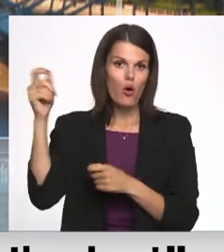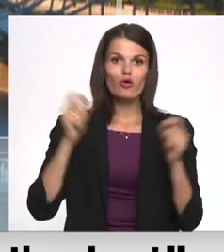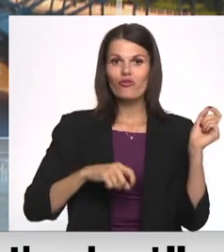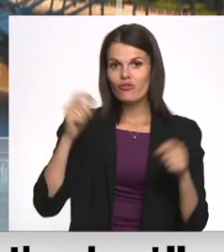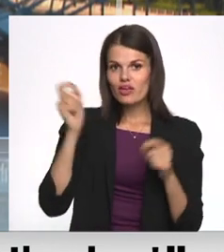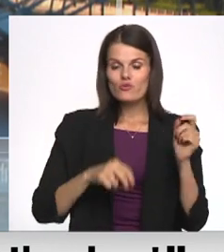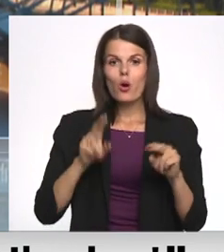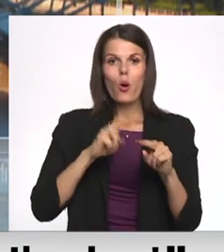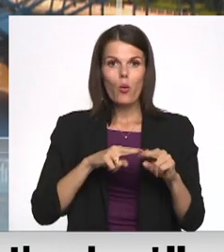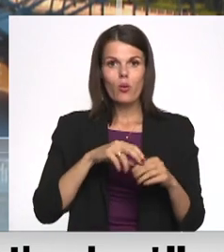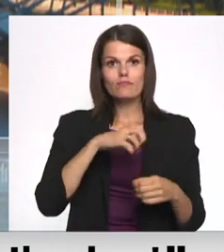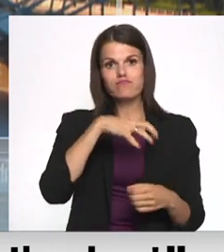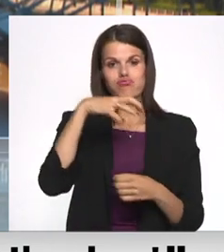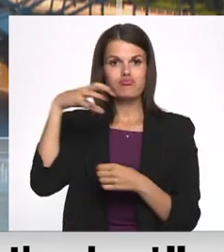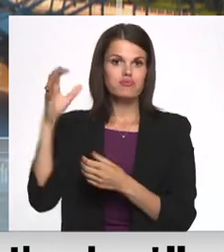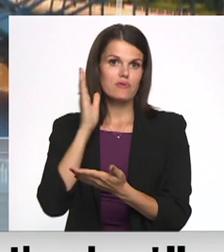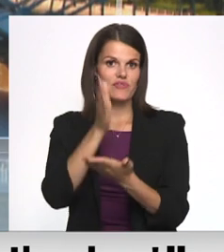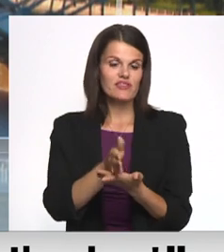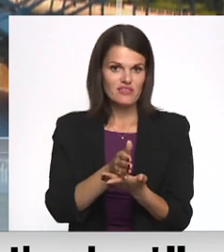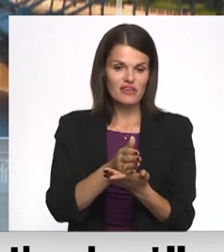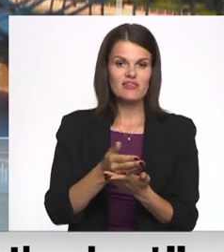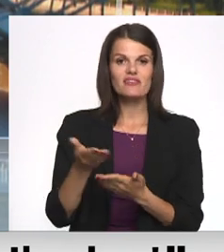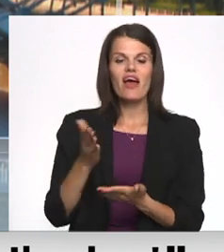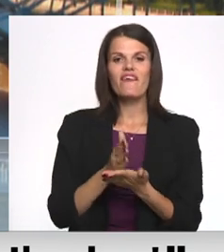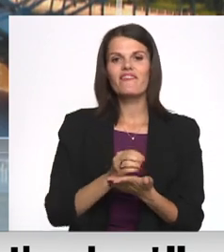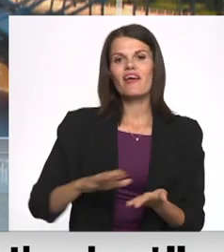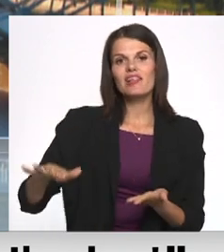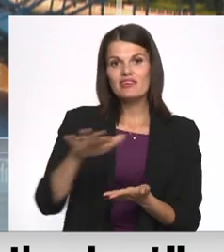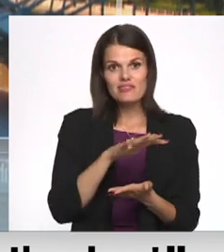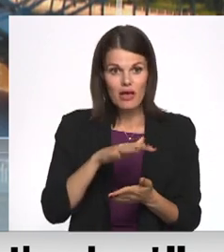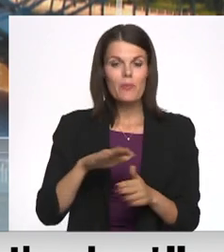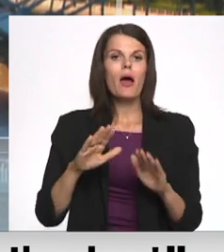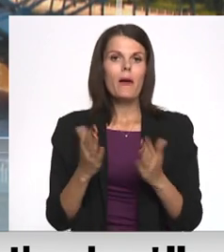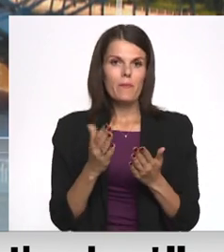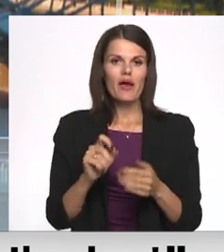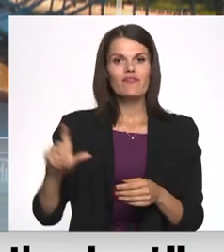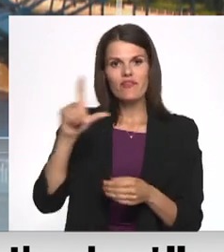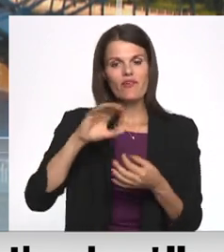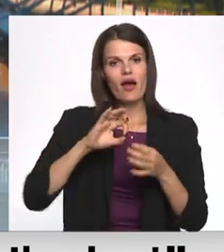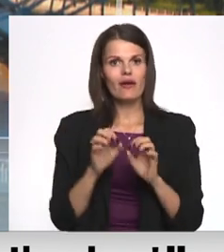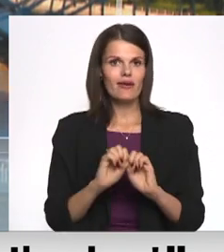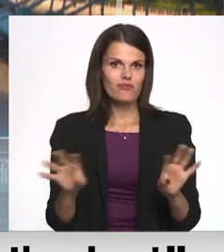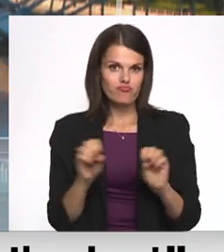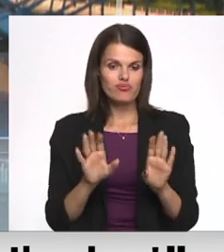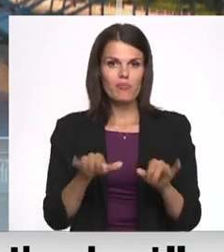un balona virzīsies vidzemes virzienā, kā arī dzirdējām, bet vairāk arī par pašo akciju arī vēlreiz stāstīsim panorāmā.